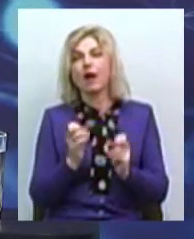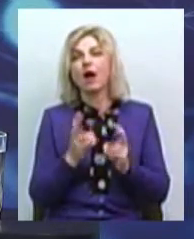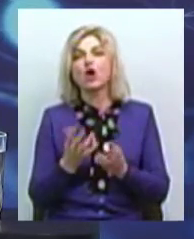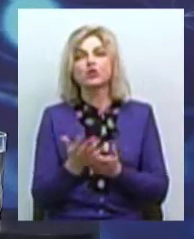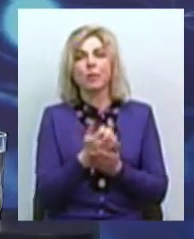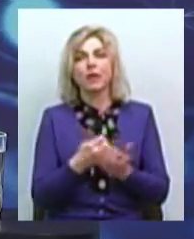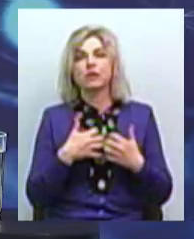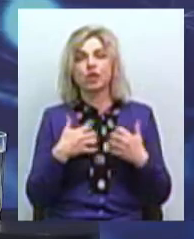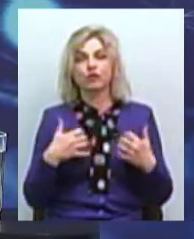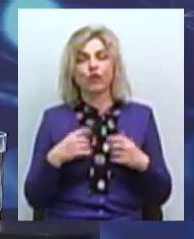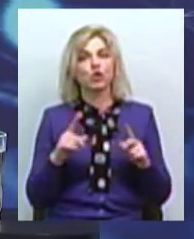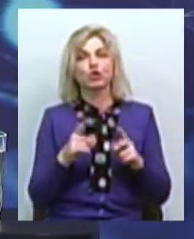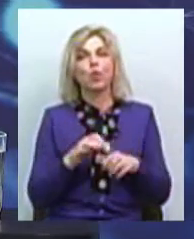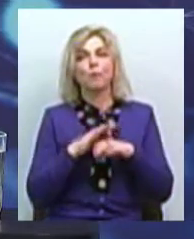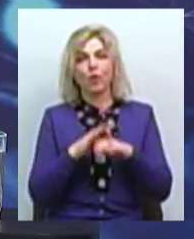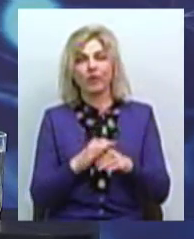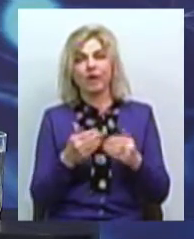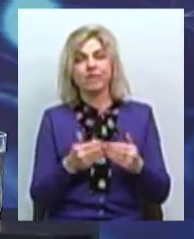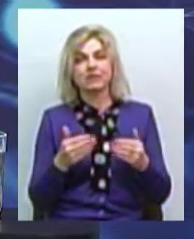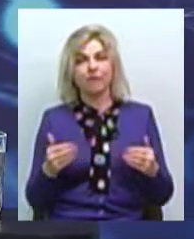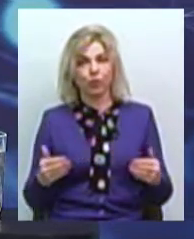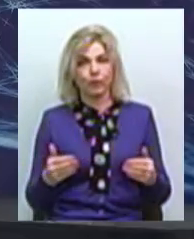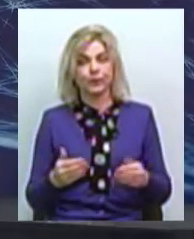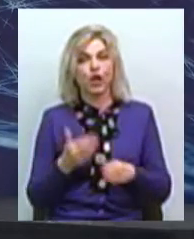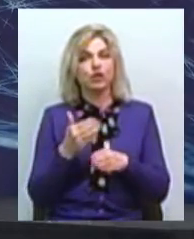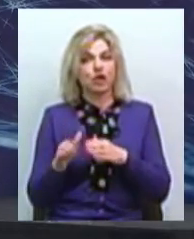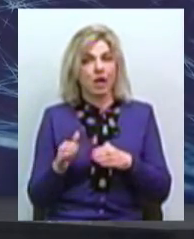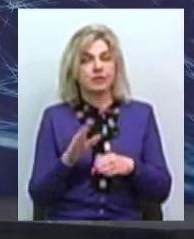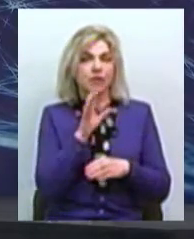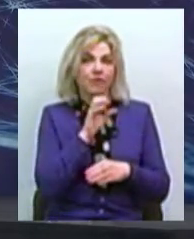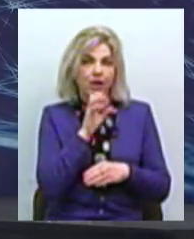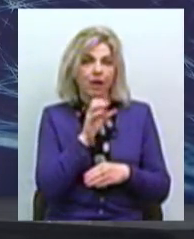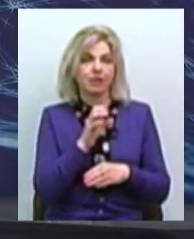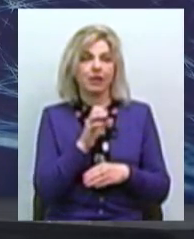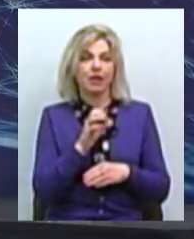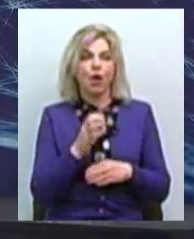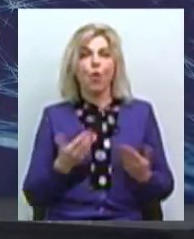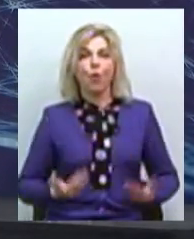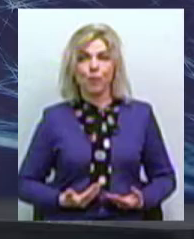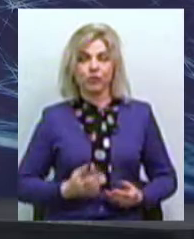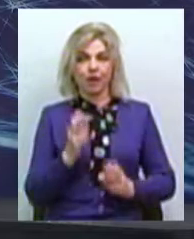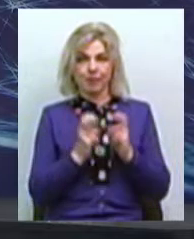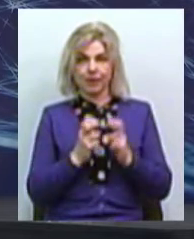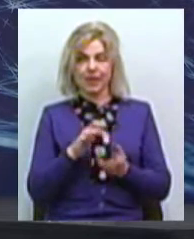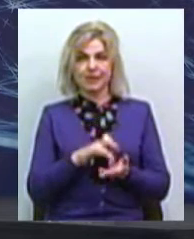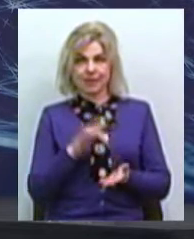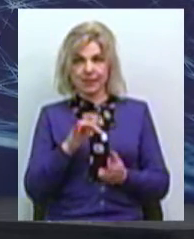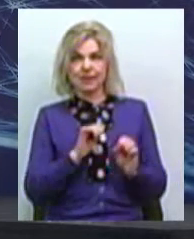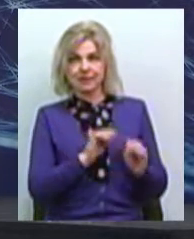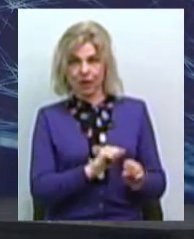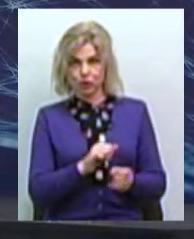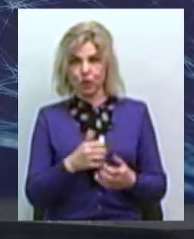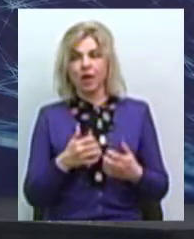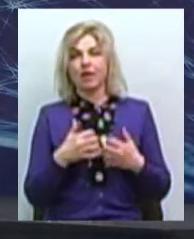виставку, щоб виставити їх на цій виставці? Частина тварин була з комунального підприємства «Центр захисту тварин».